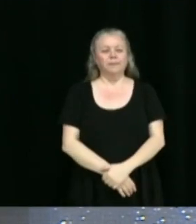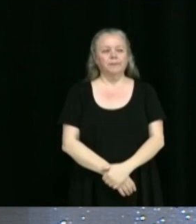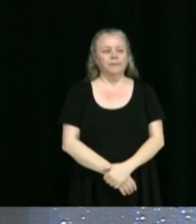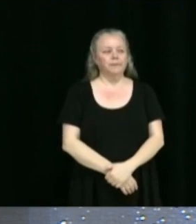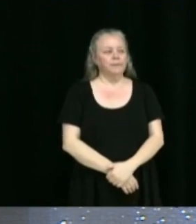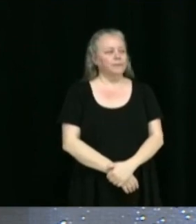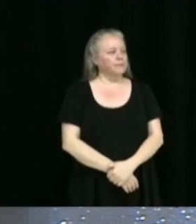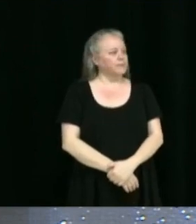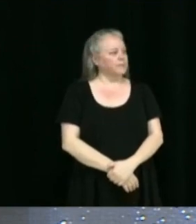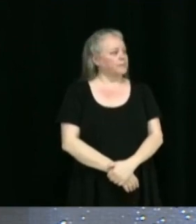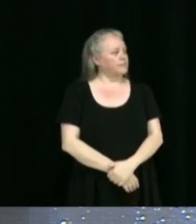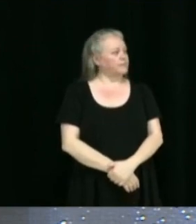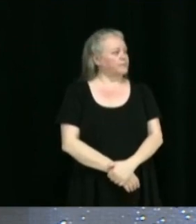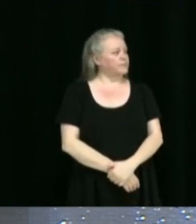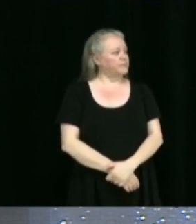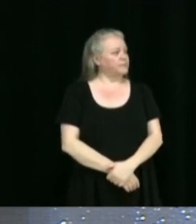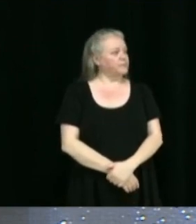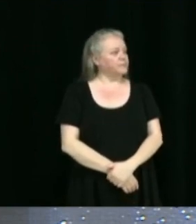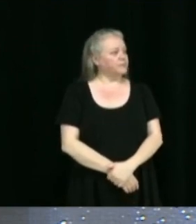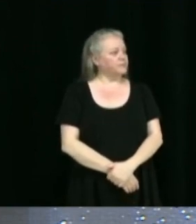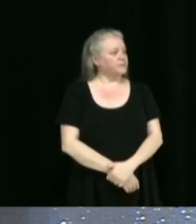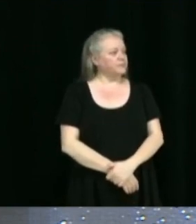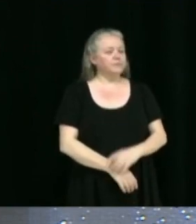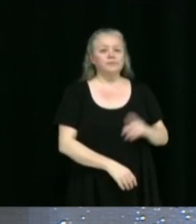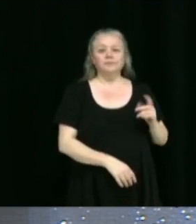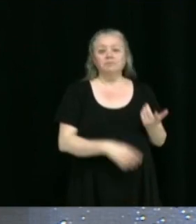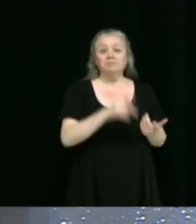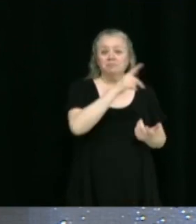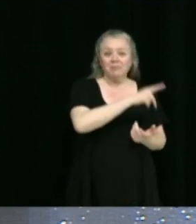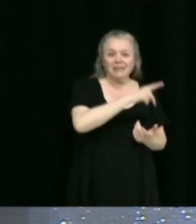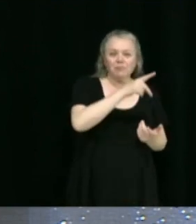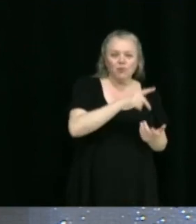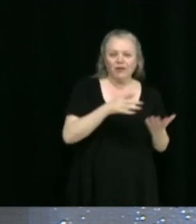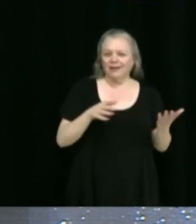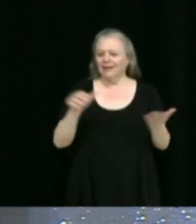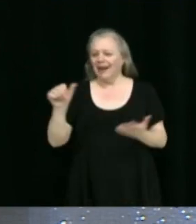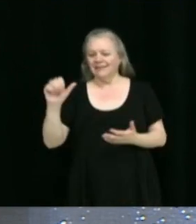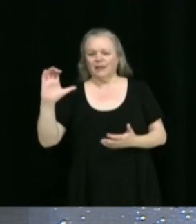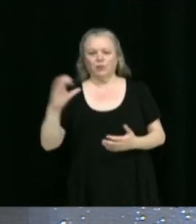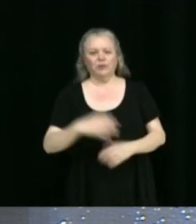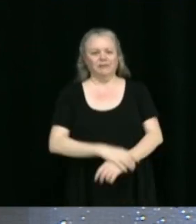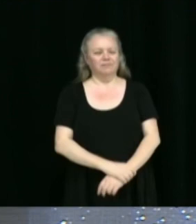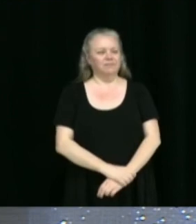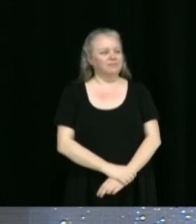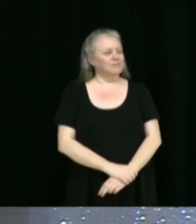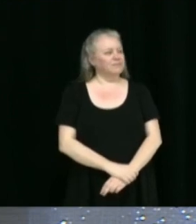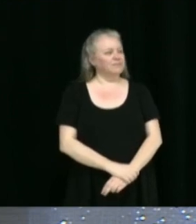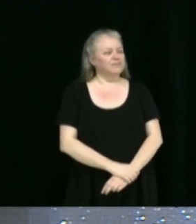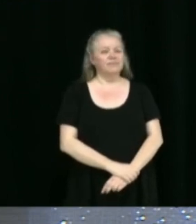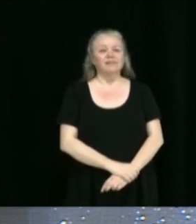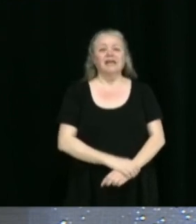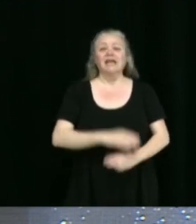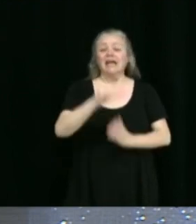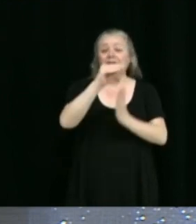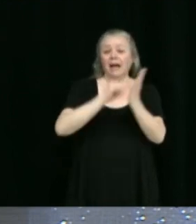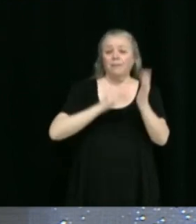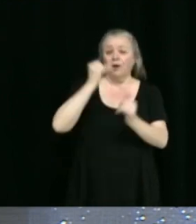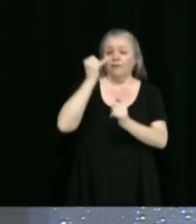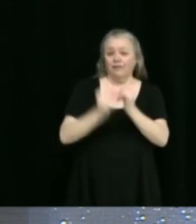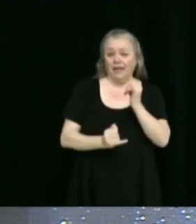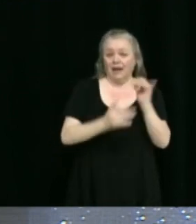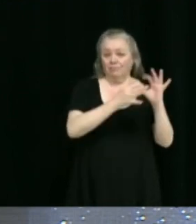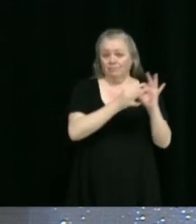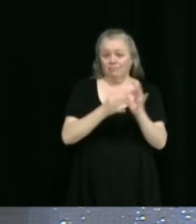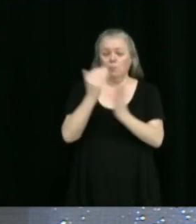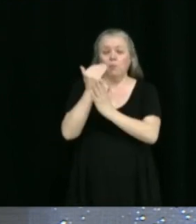Il n a pas plus d'explications à donner. Patrick Paulin, Alexandre Côté. Rapport final dans le cadre du programme